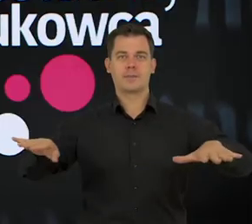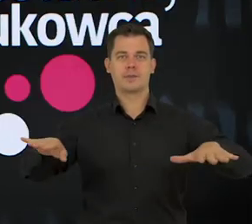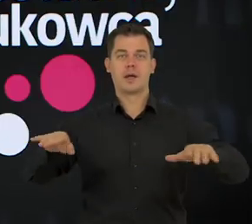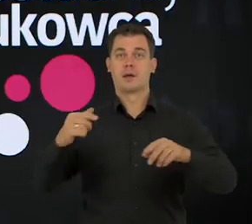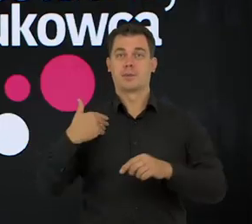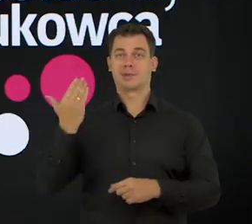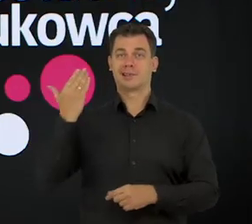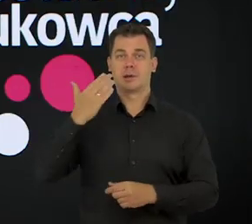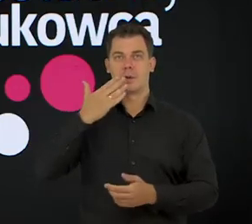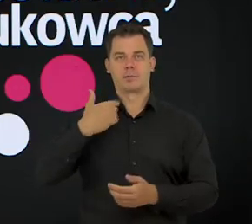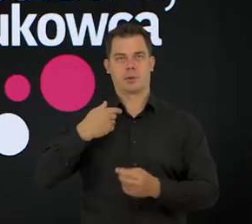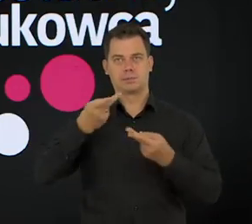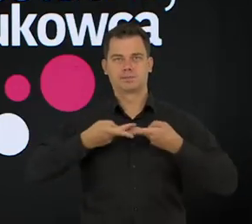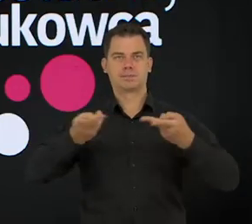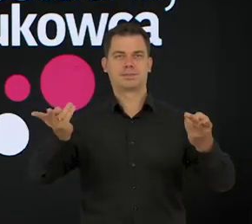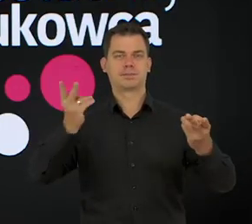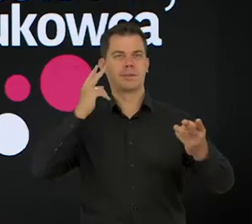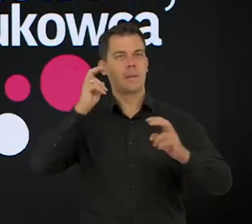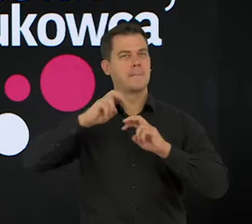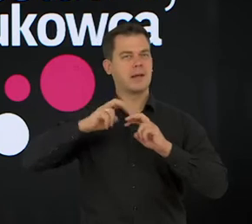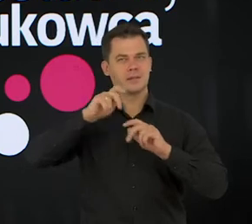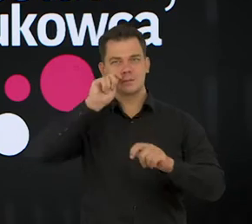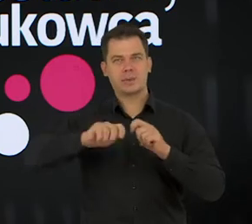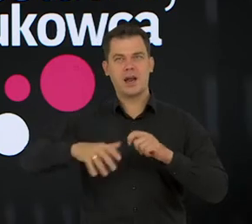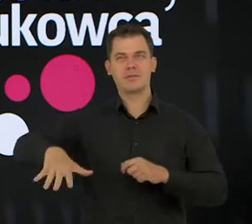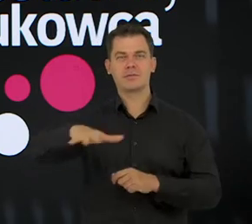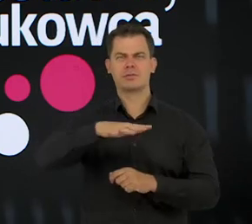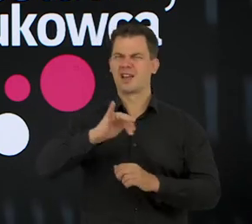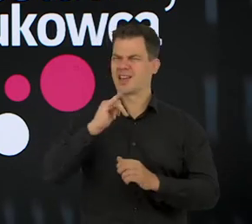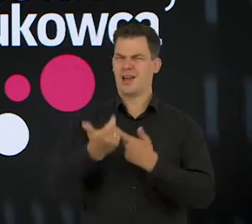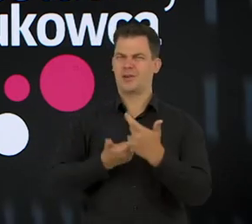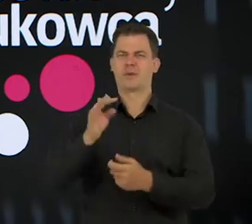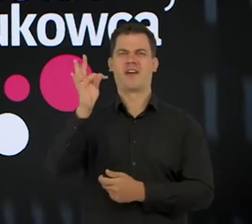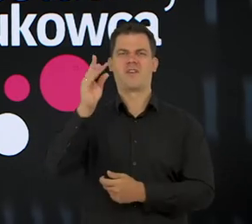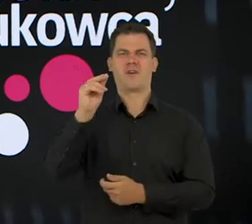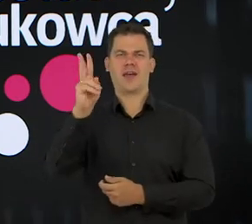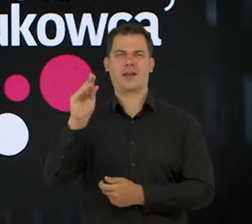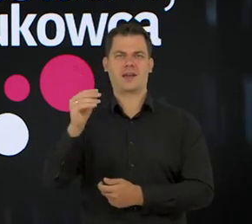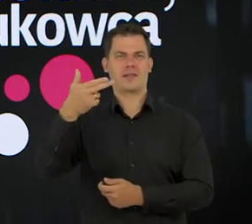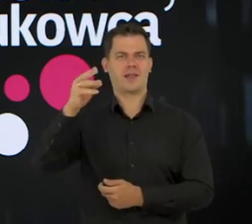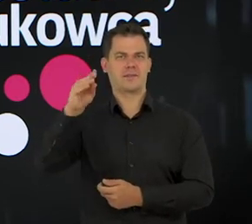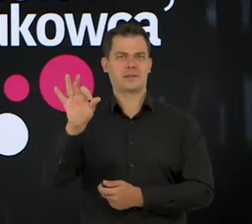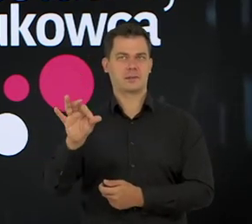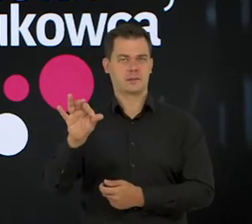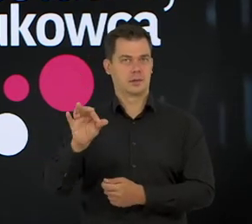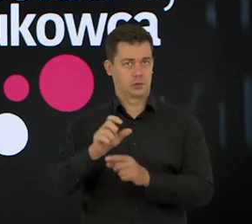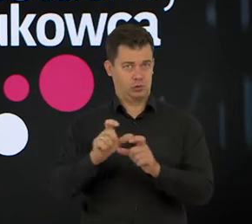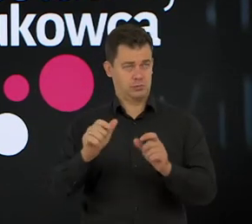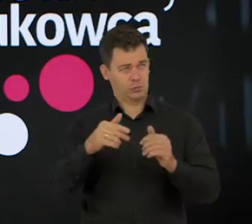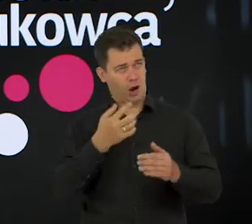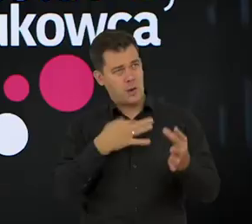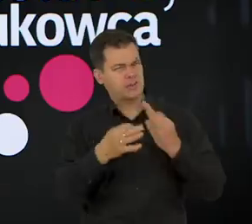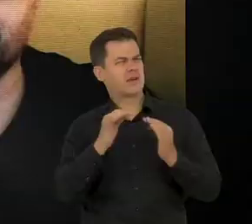Ostatnio Reuters Institute opublikował takie badania, które pokazują w jaki sposób powstają fake newsy. Czy mógłbyś coś na ten temat